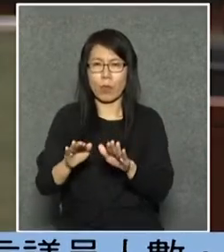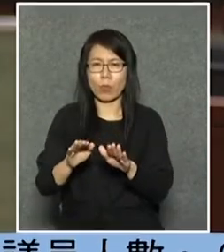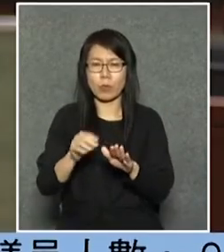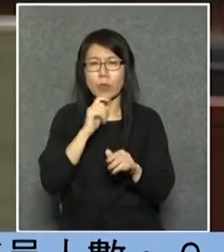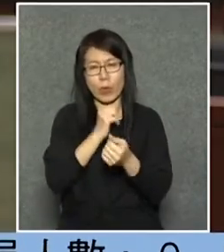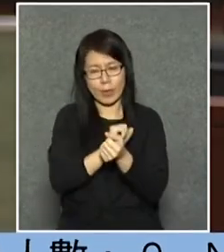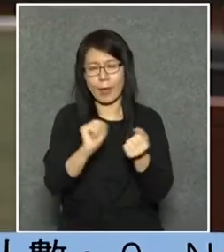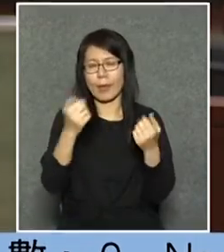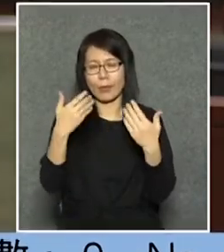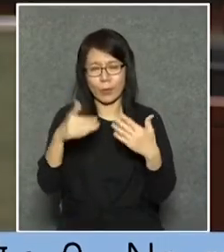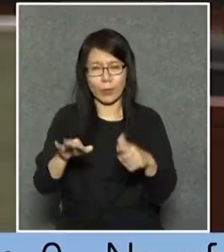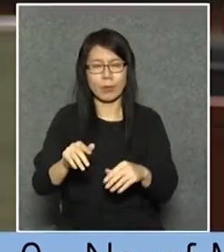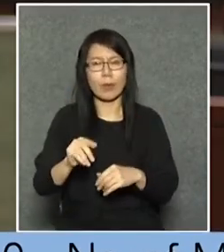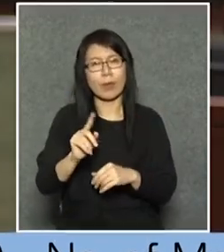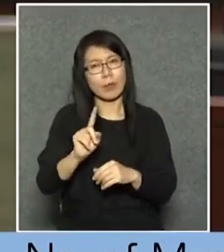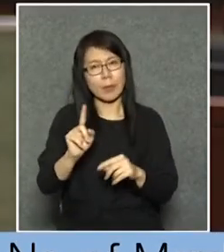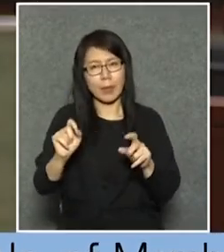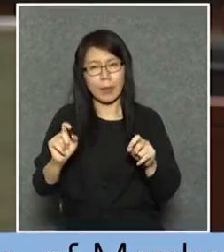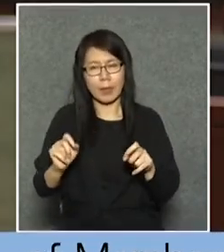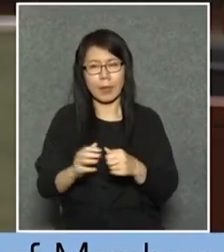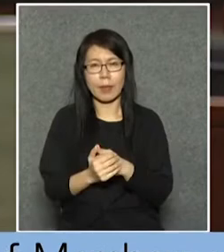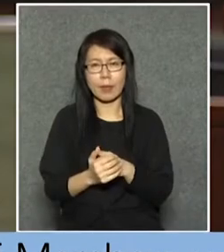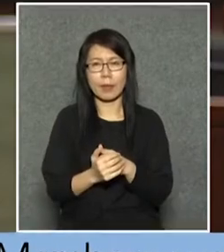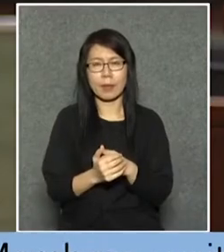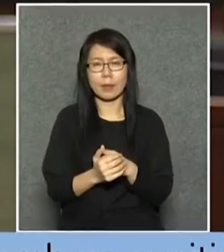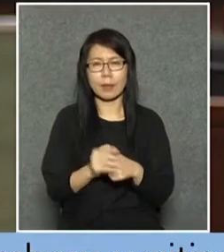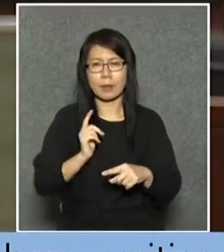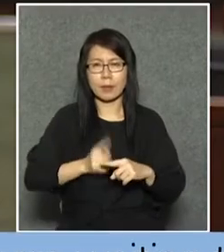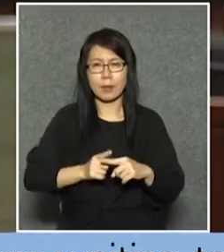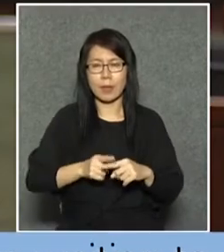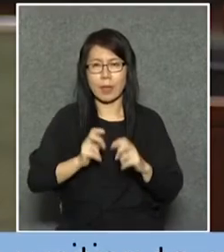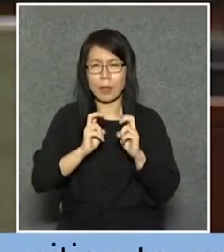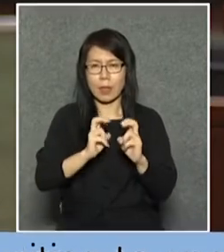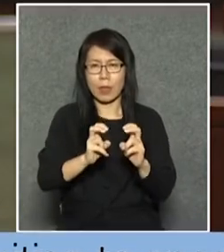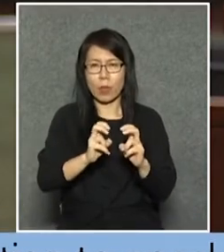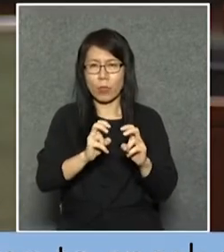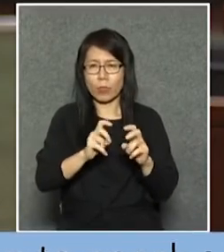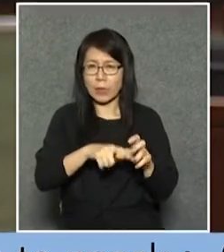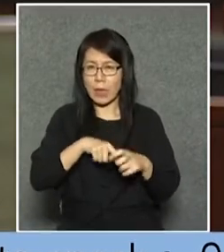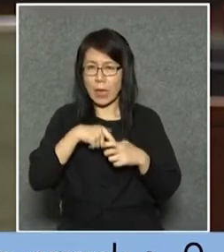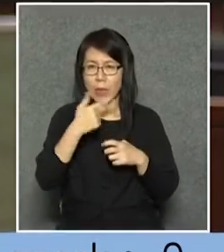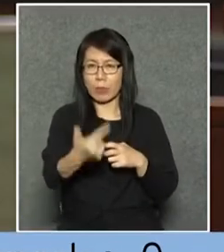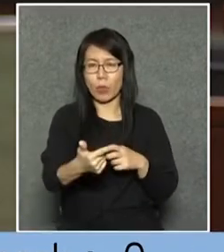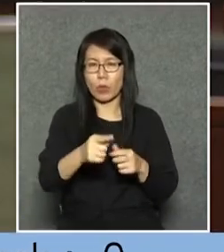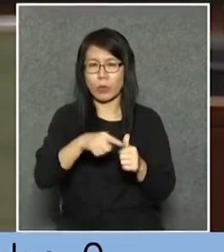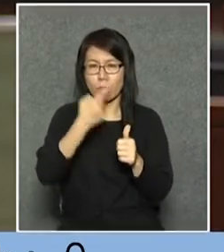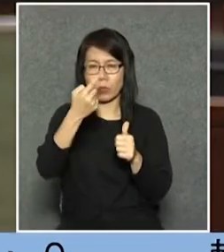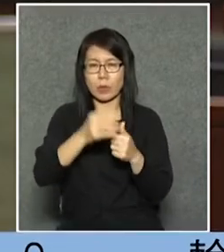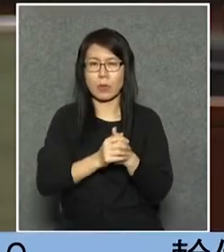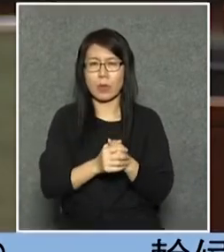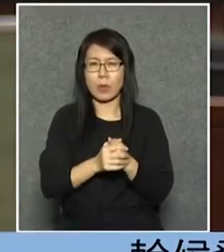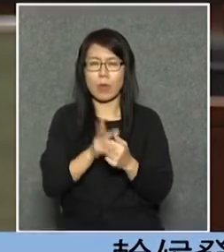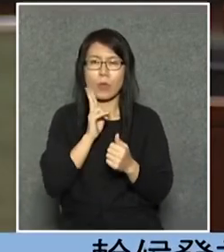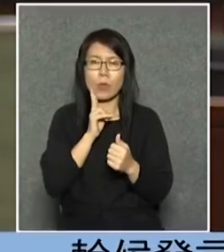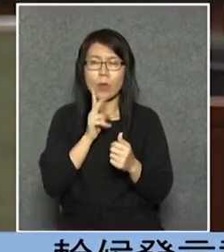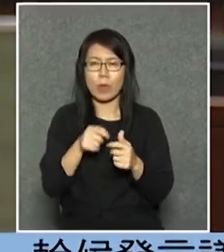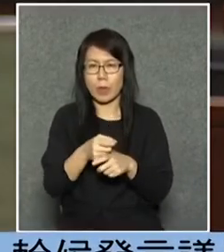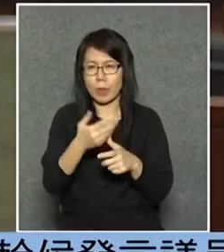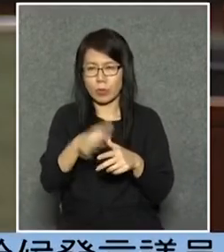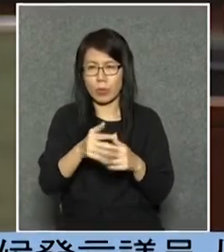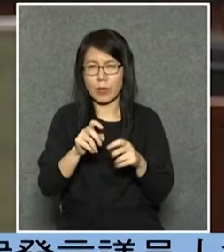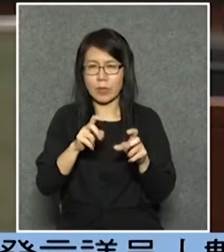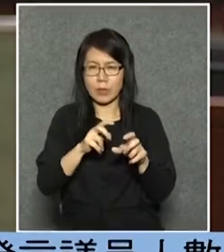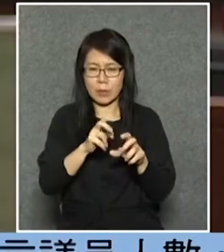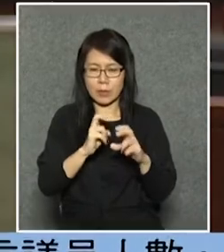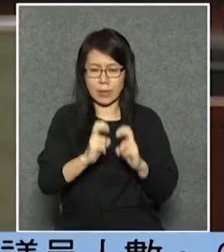而解原本是甚麼就是既然我們鐵路有這麼多利潤第一如果公有了之後我們鐵路的價